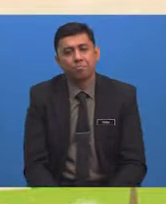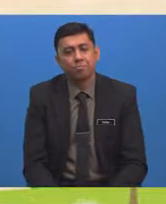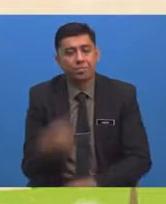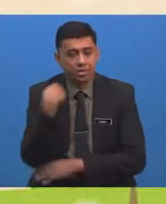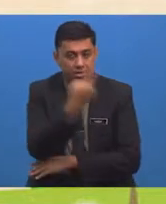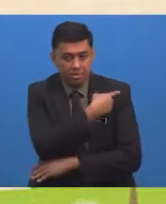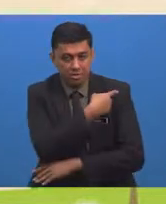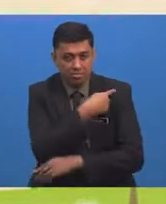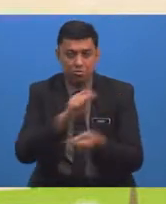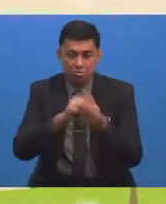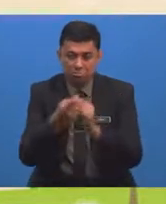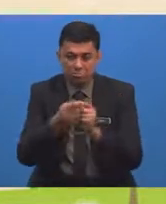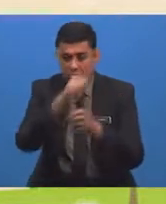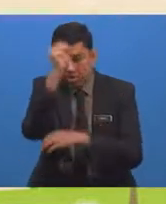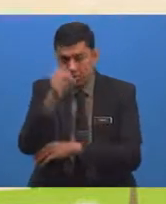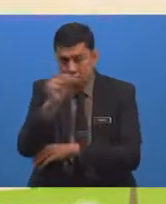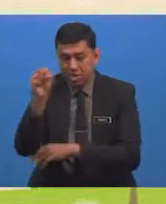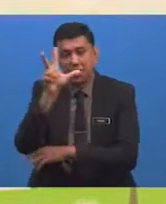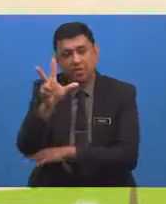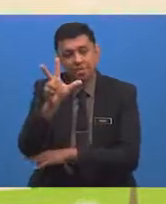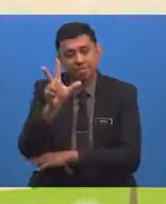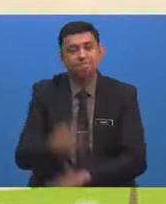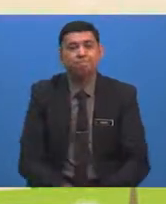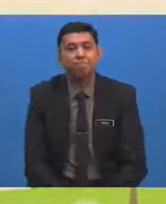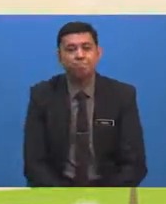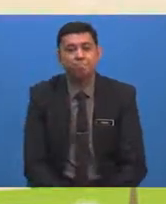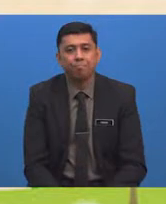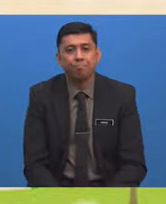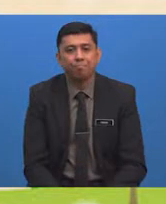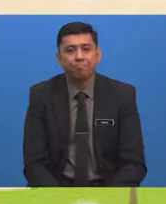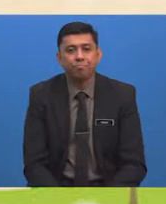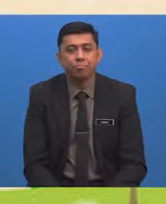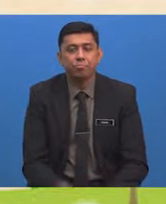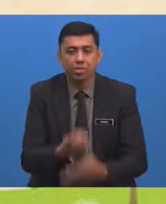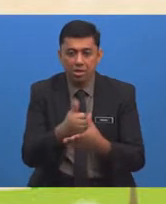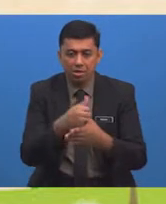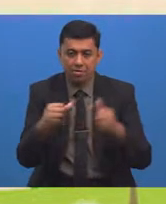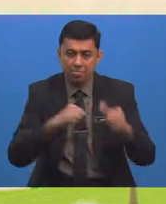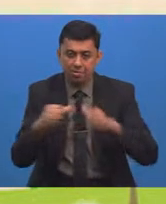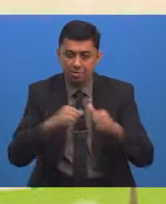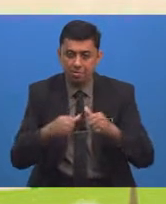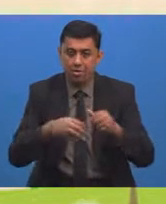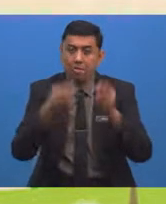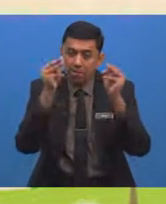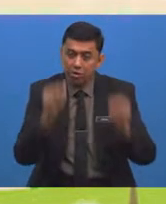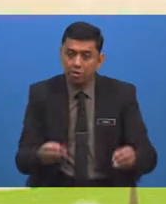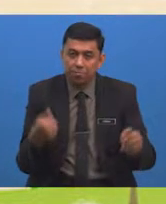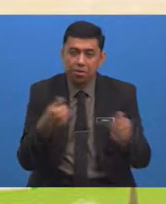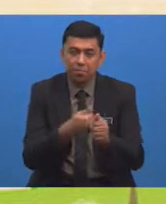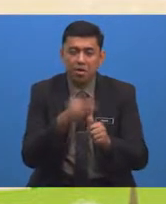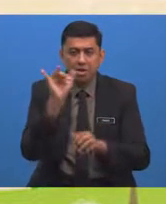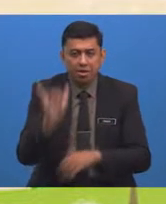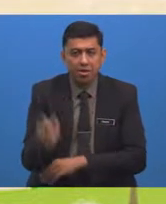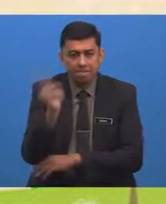Kita beralih kepada Soalan Seterusnya Antara Aktiviti Manusia Berikut